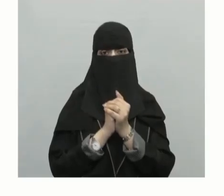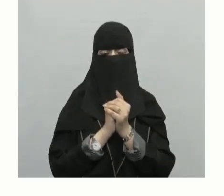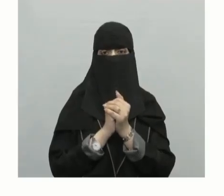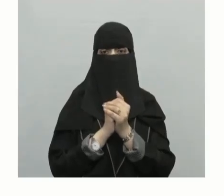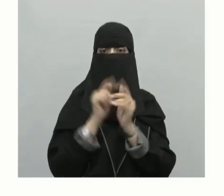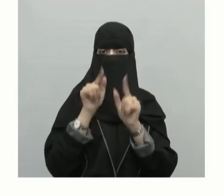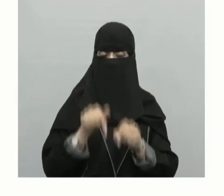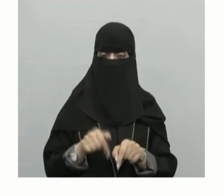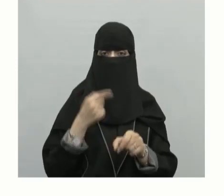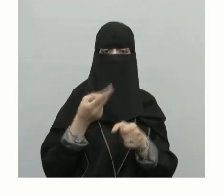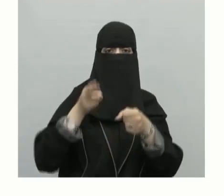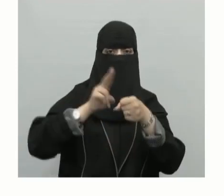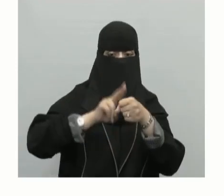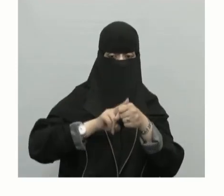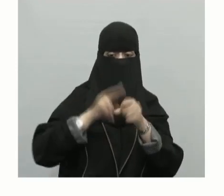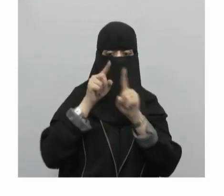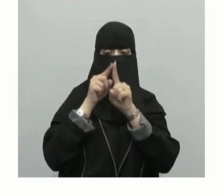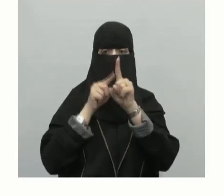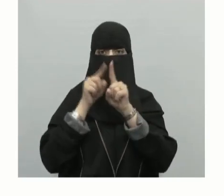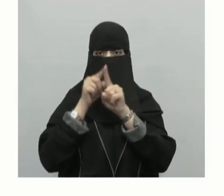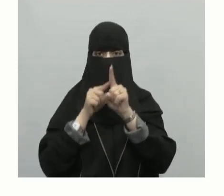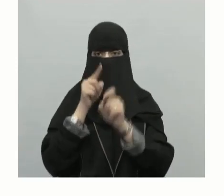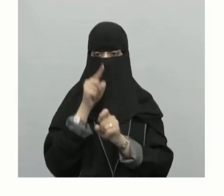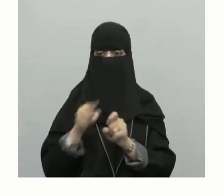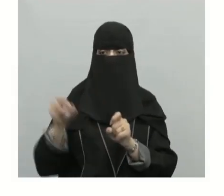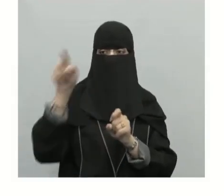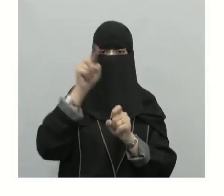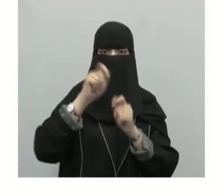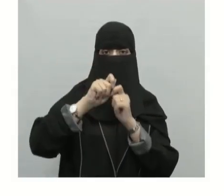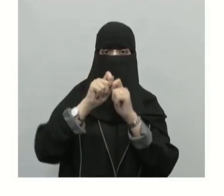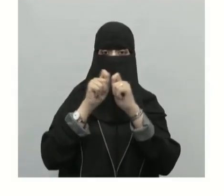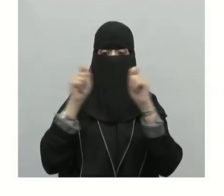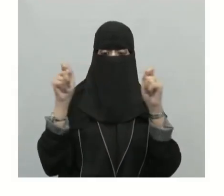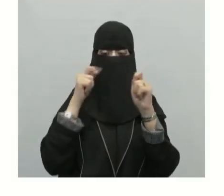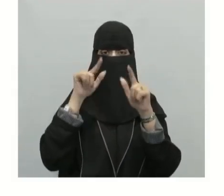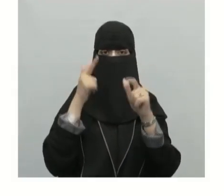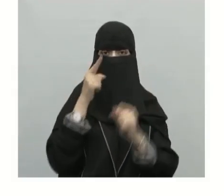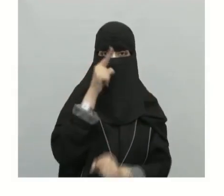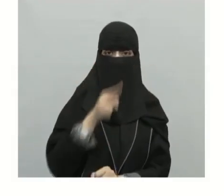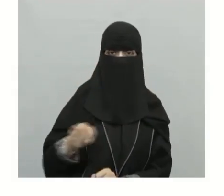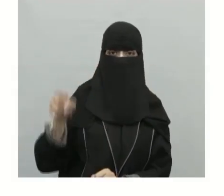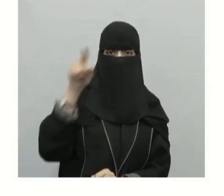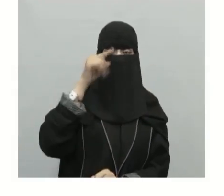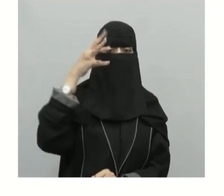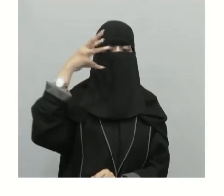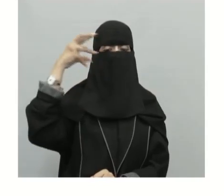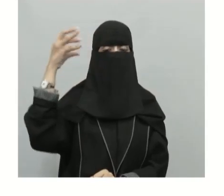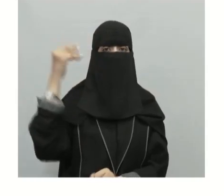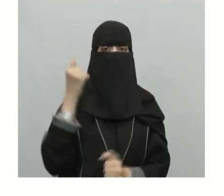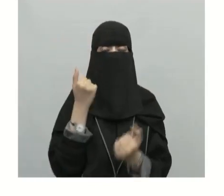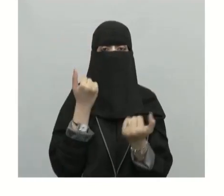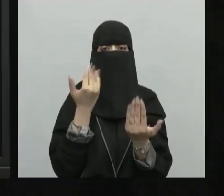تعريف دوائر العرض هي عبارة عن دوائر